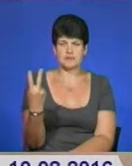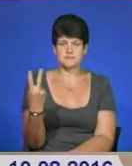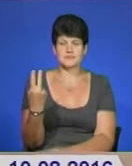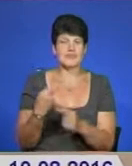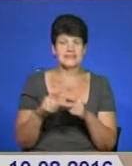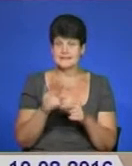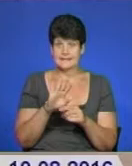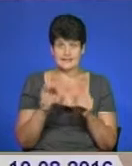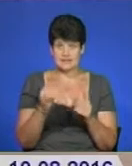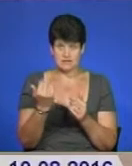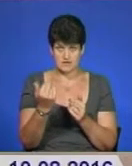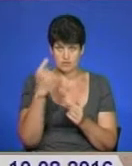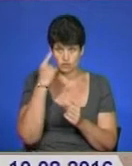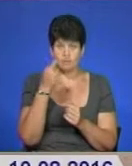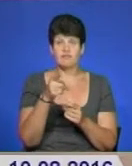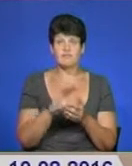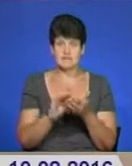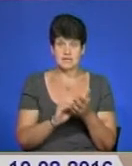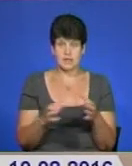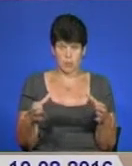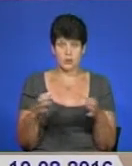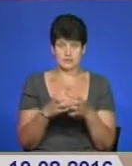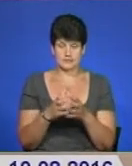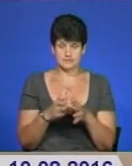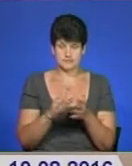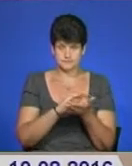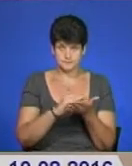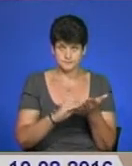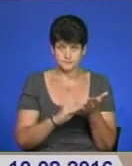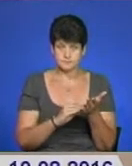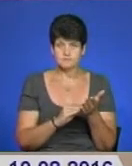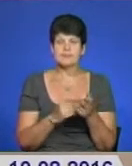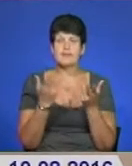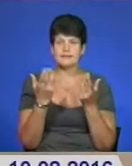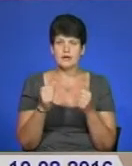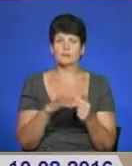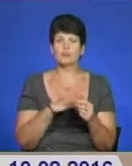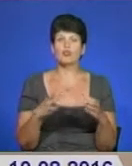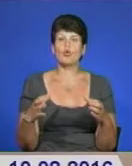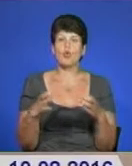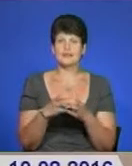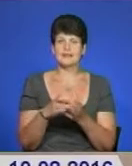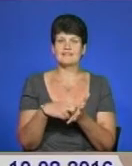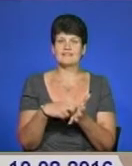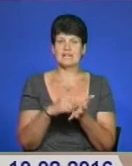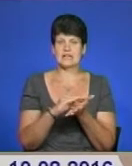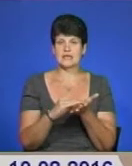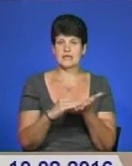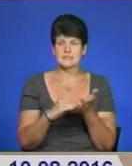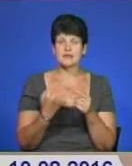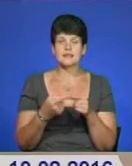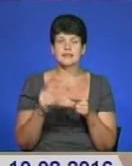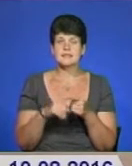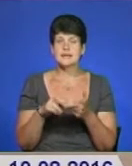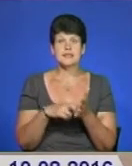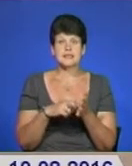тільки ваша думка, у вас ви писали колективне звернення, тобто збирали підписи? колективний лист був, але на цей лист